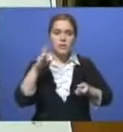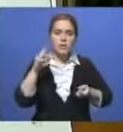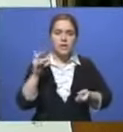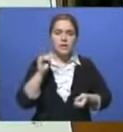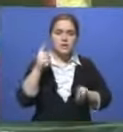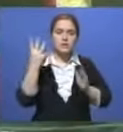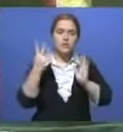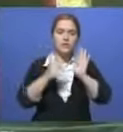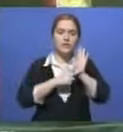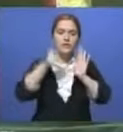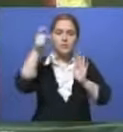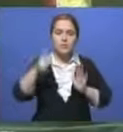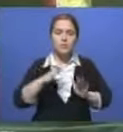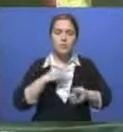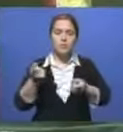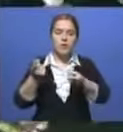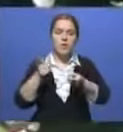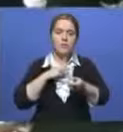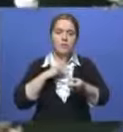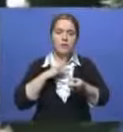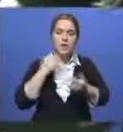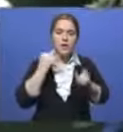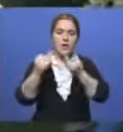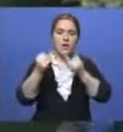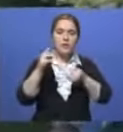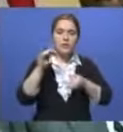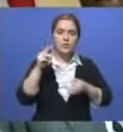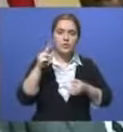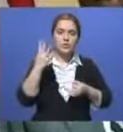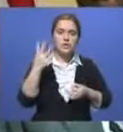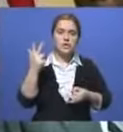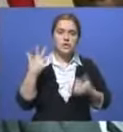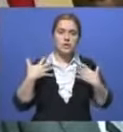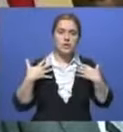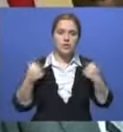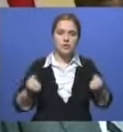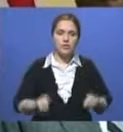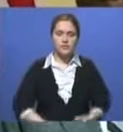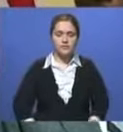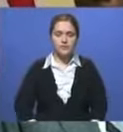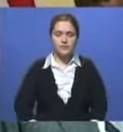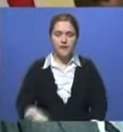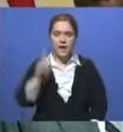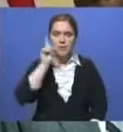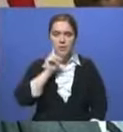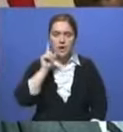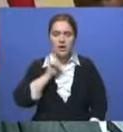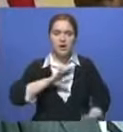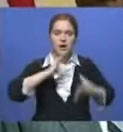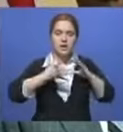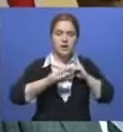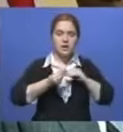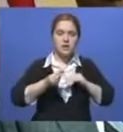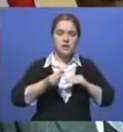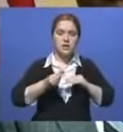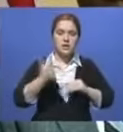контактировавших с жертвой Эболой Томасом Дунканом 43 здоровы. Пока окончательных данных о здоровье пяти